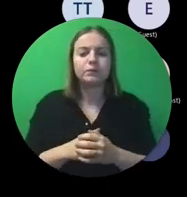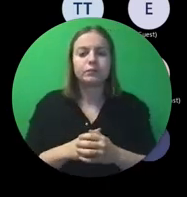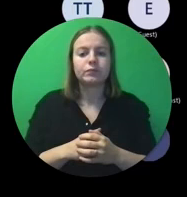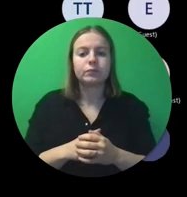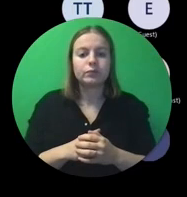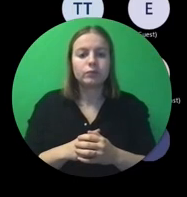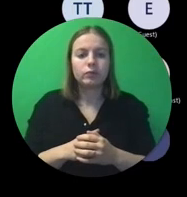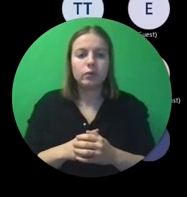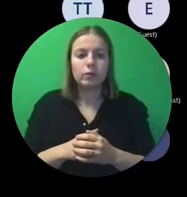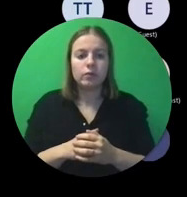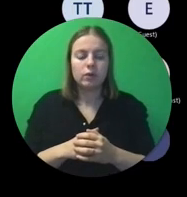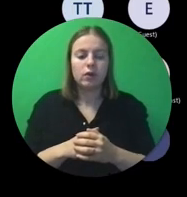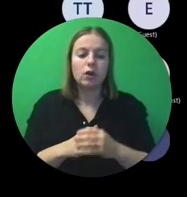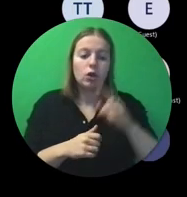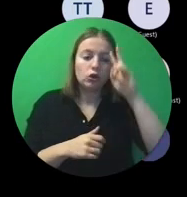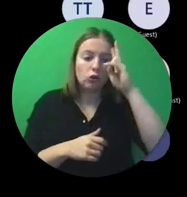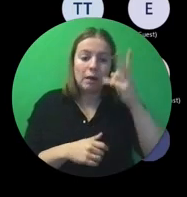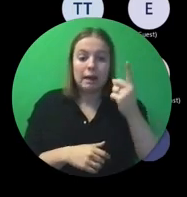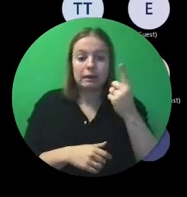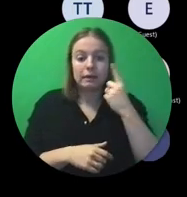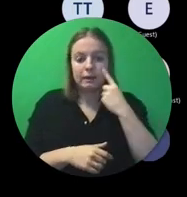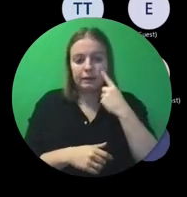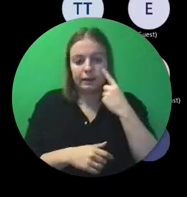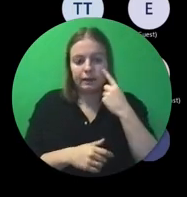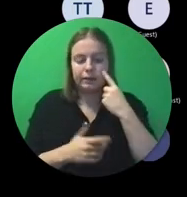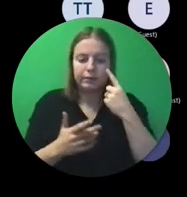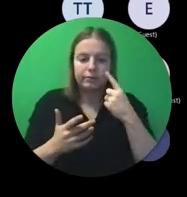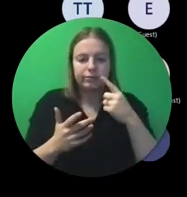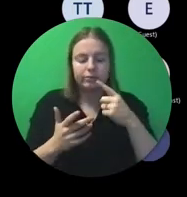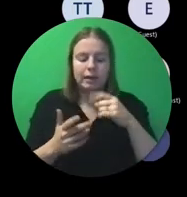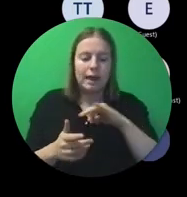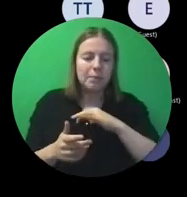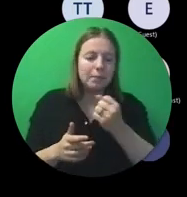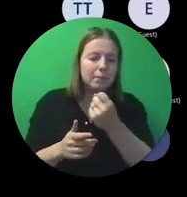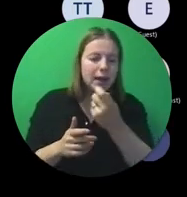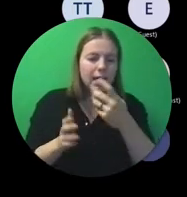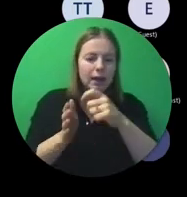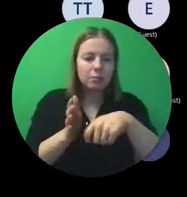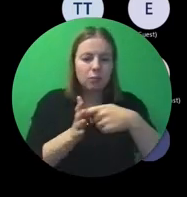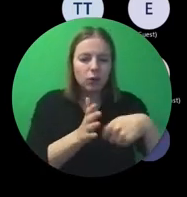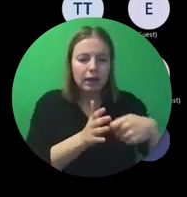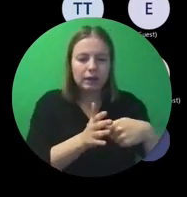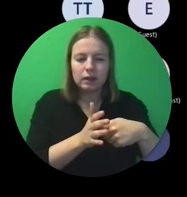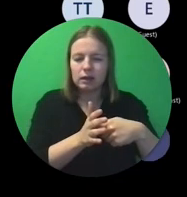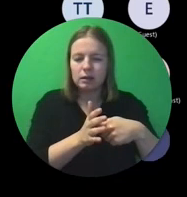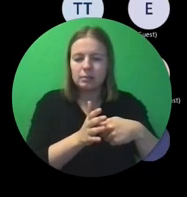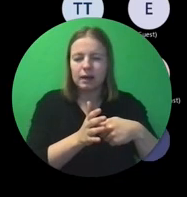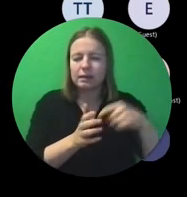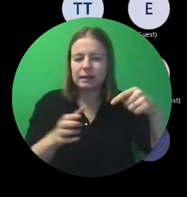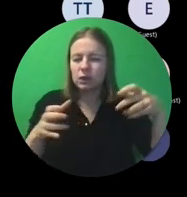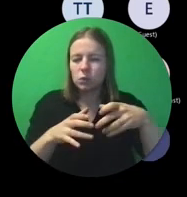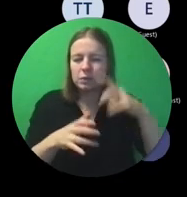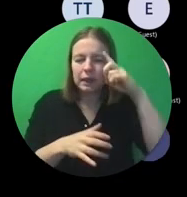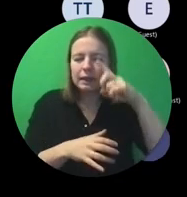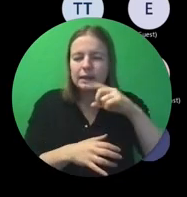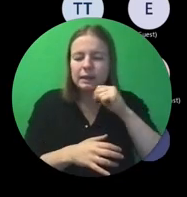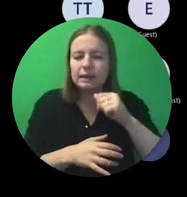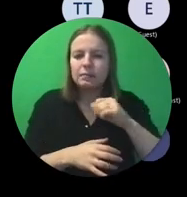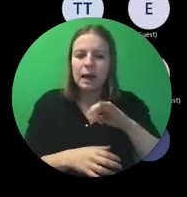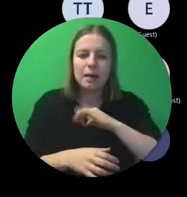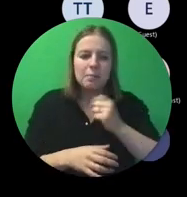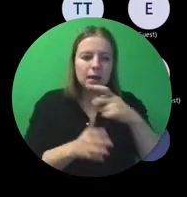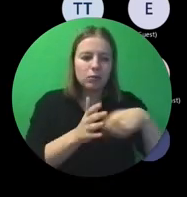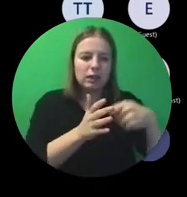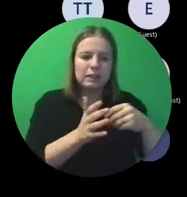in normale omstandigheden. Ik bedoel, er zijn hier en daar een paar projecten, maar hier normaal niet, met wat meer